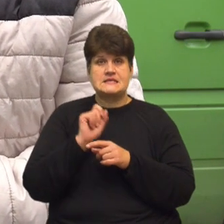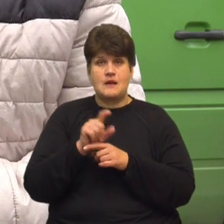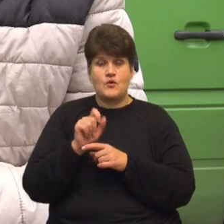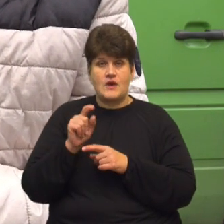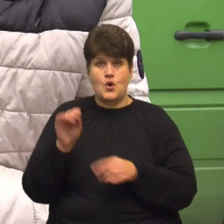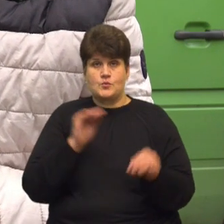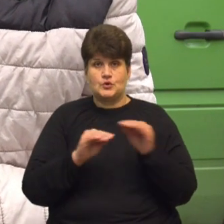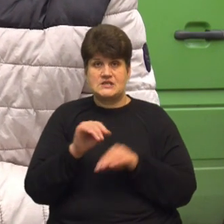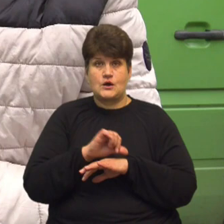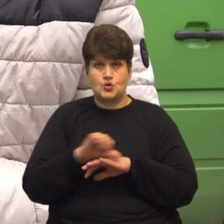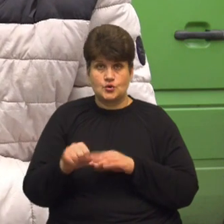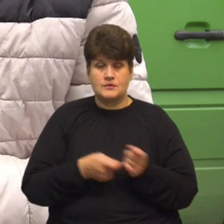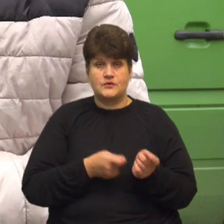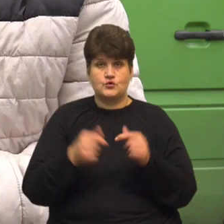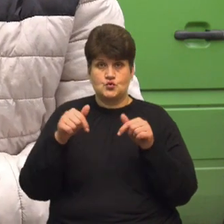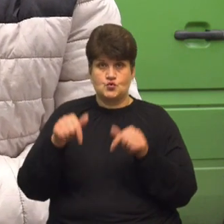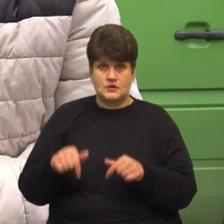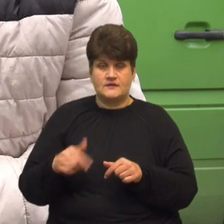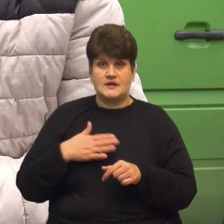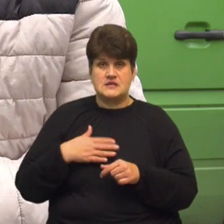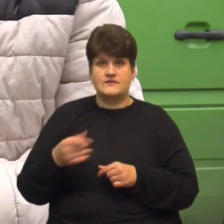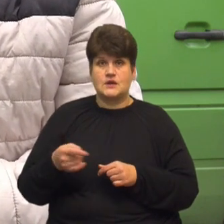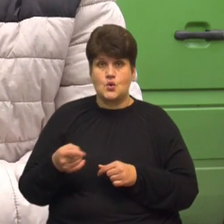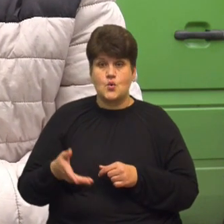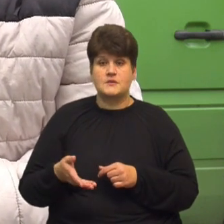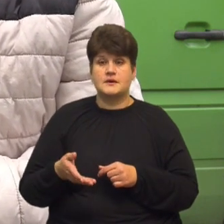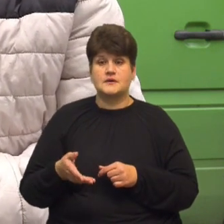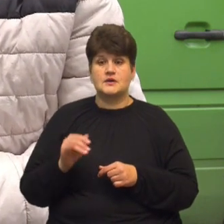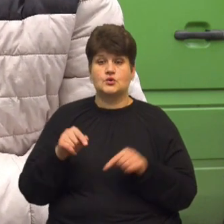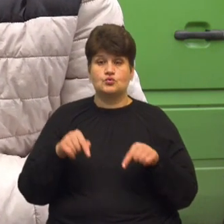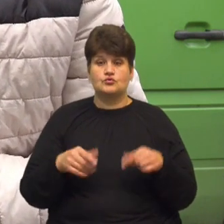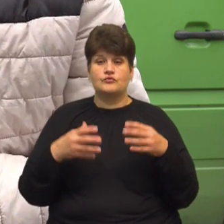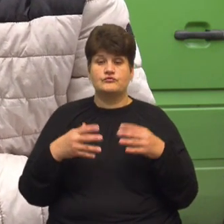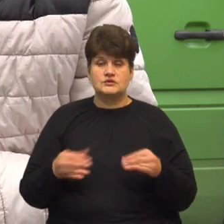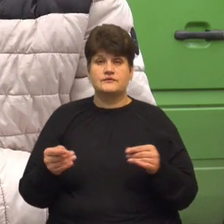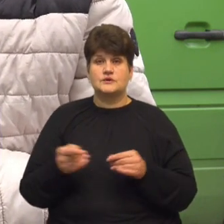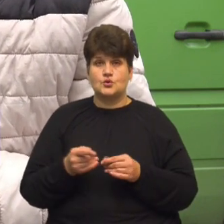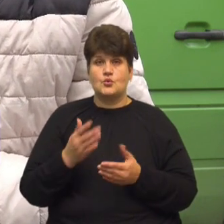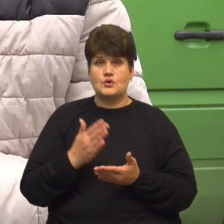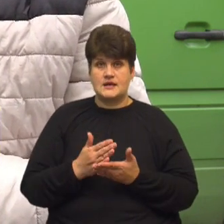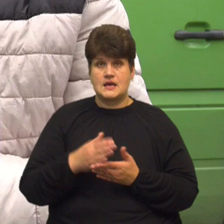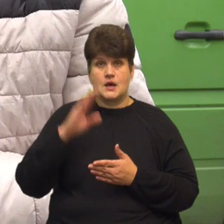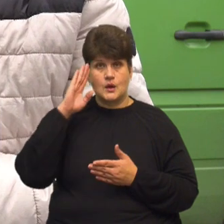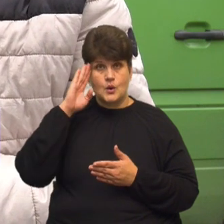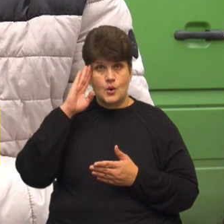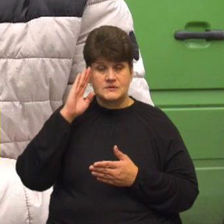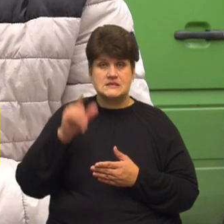комплектуючі приходять сюди до нас в Тернопіль. І тут вже в Тернополі є хлопці,